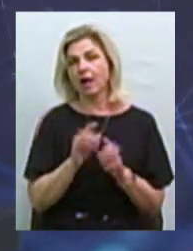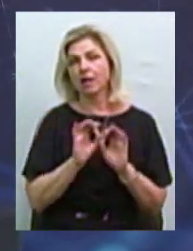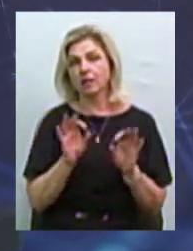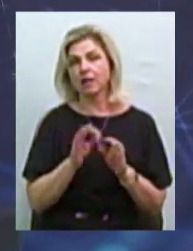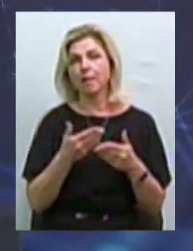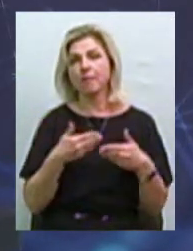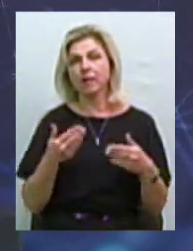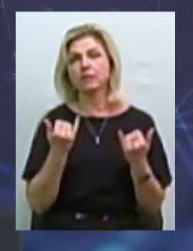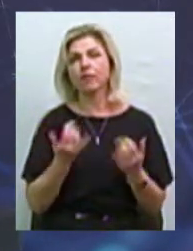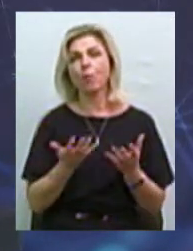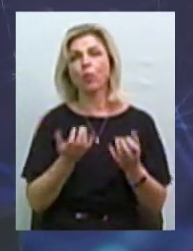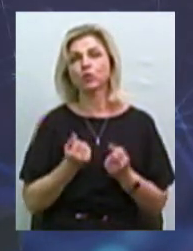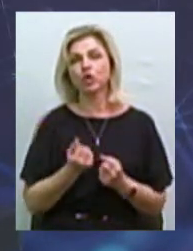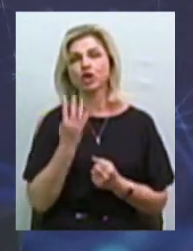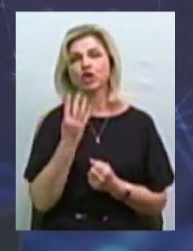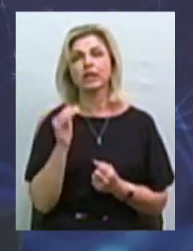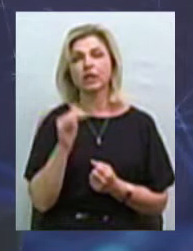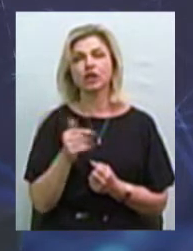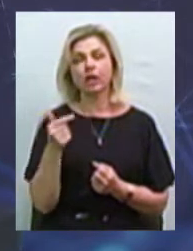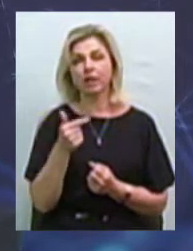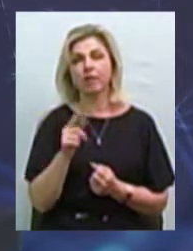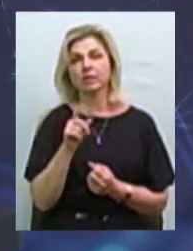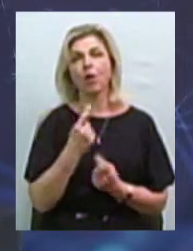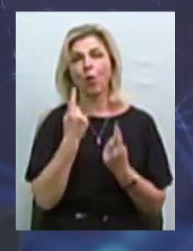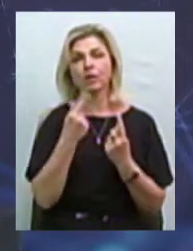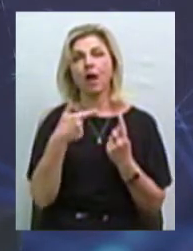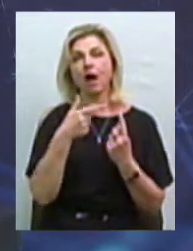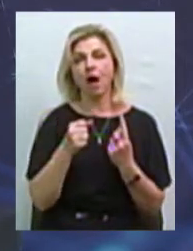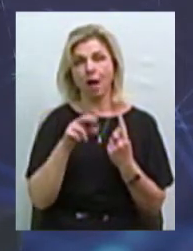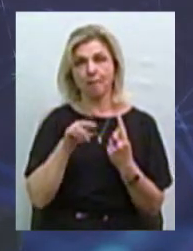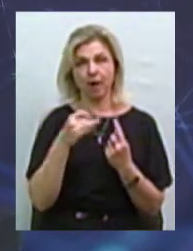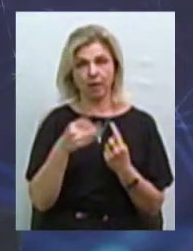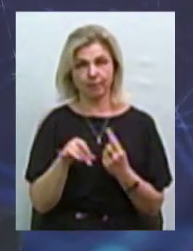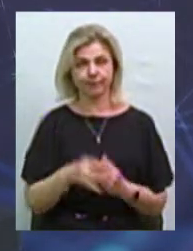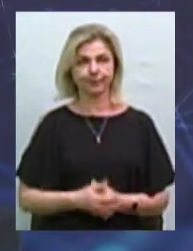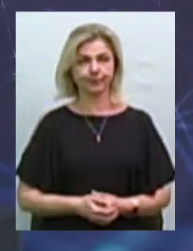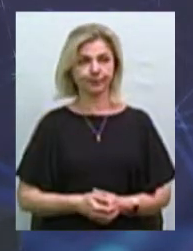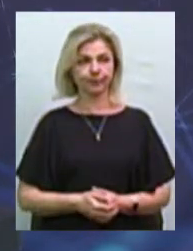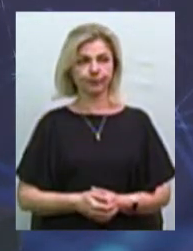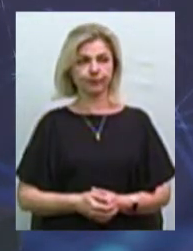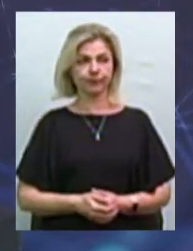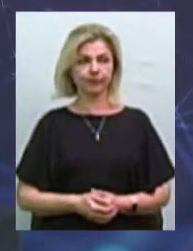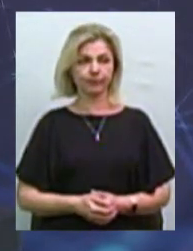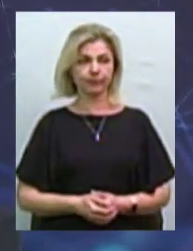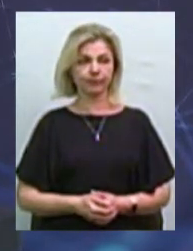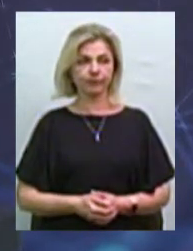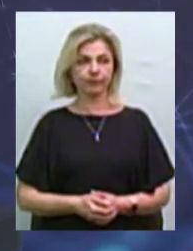отримує 4 тисячі гривень з одного за один гектар паю. 4 тисячі.